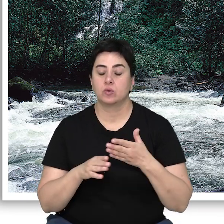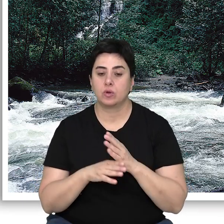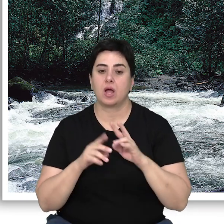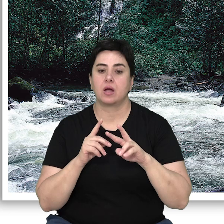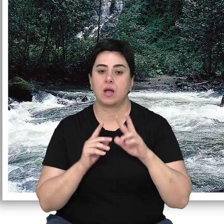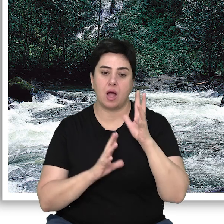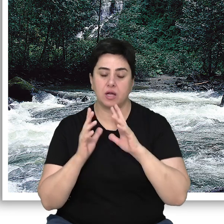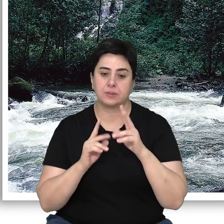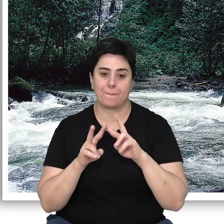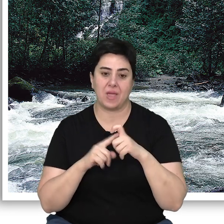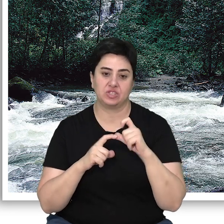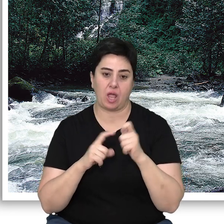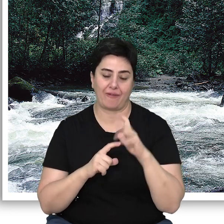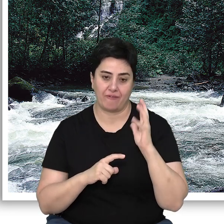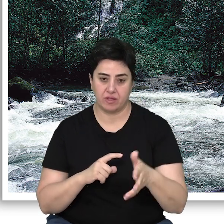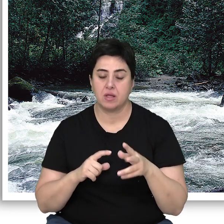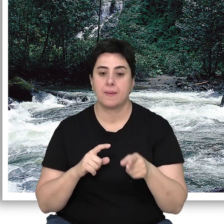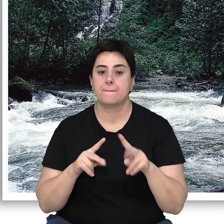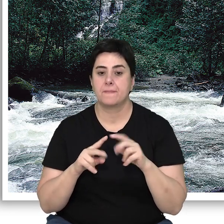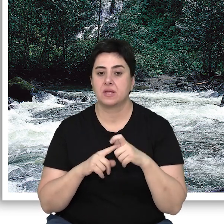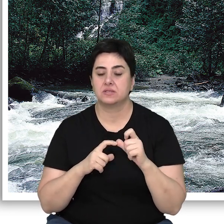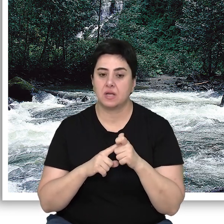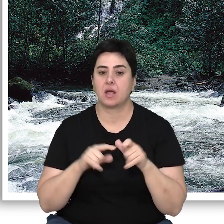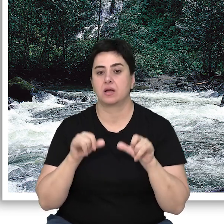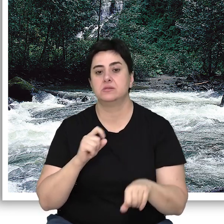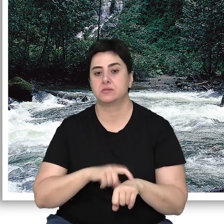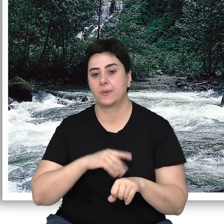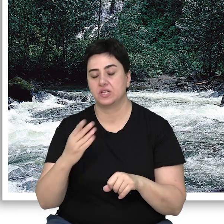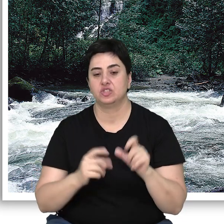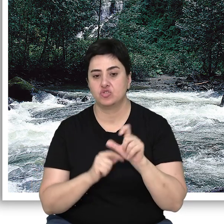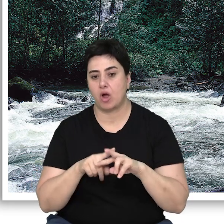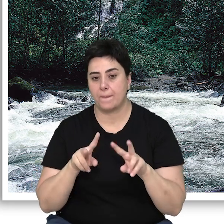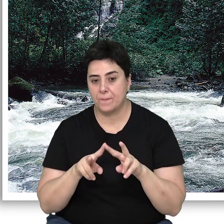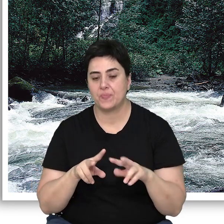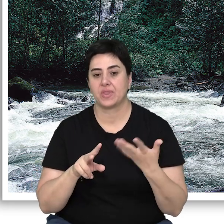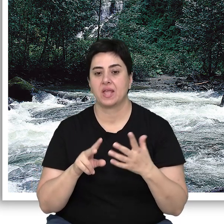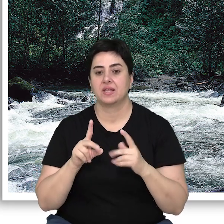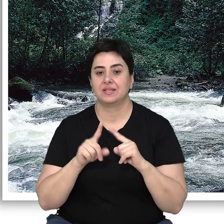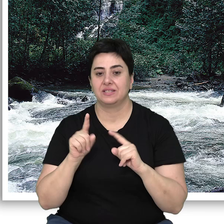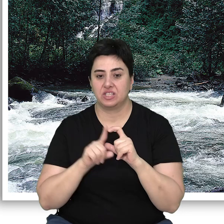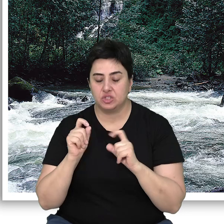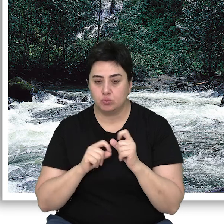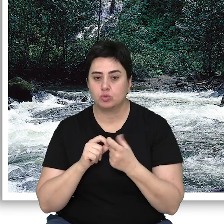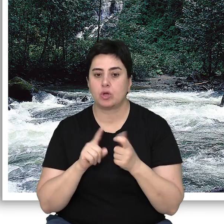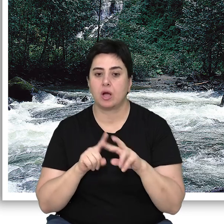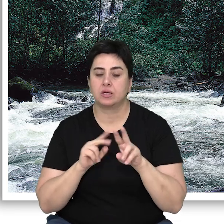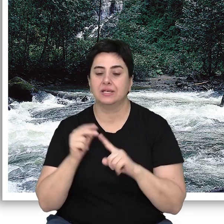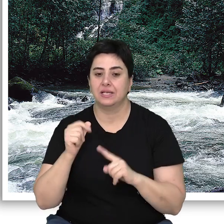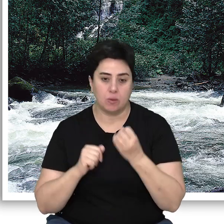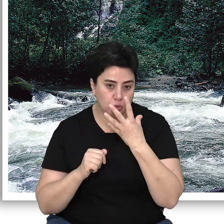ağaç cinsleri meşedir. Bu ağaç türlerinin yanı sıra diğer çam türleriyle diş budak, ıhlamur,